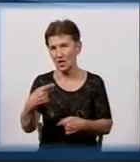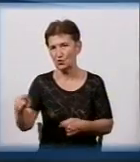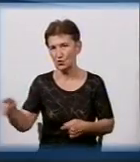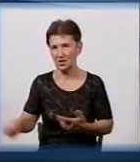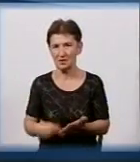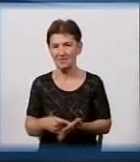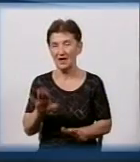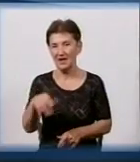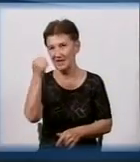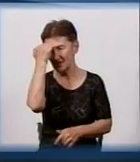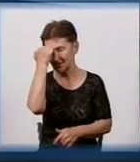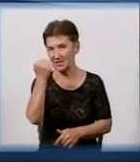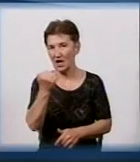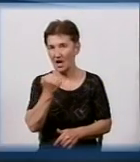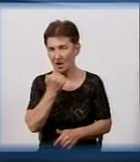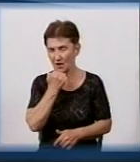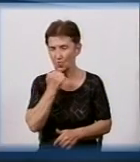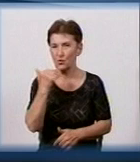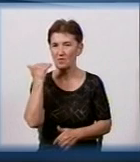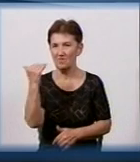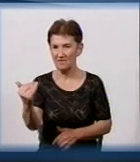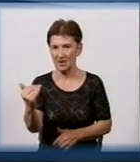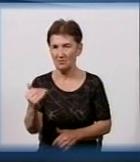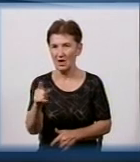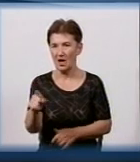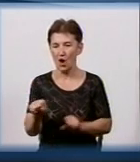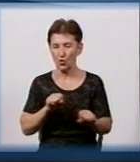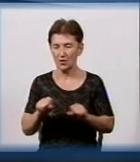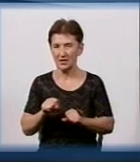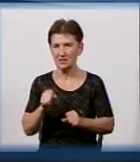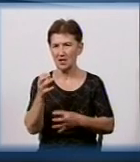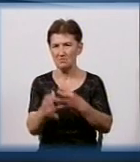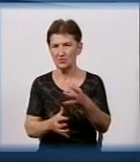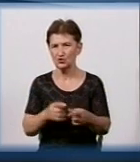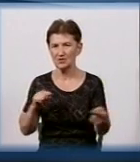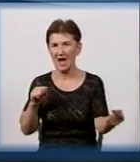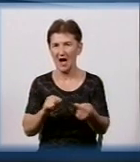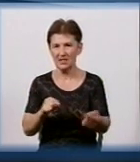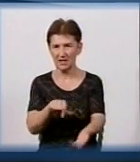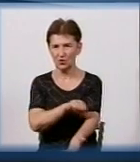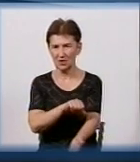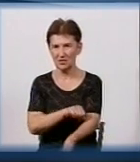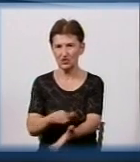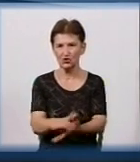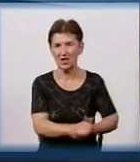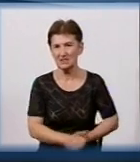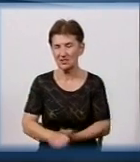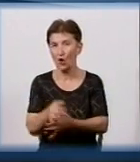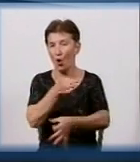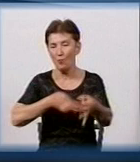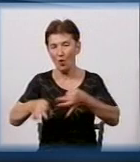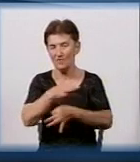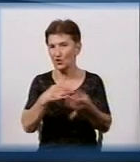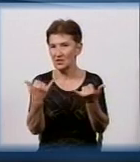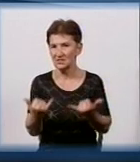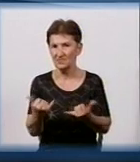Я дякую вам. Із Романом Комісаренко, координатором Міжнародної антинаркотичної асоціації, ми обговорювали сьогоднішню